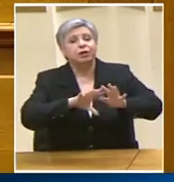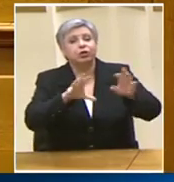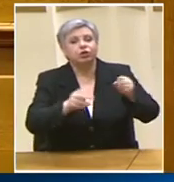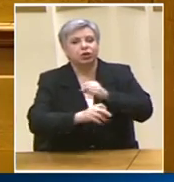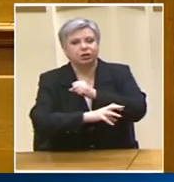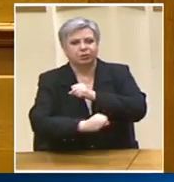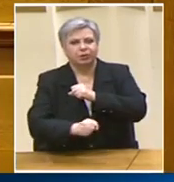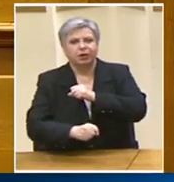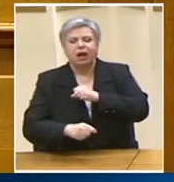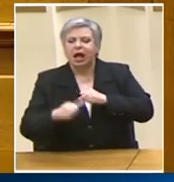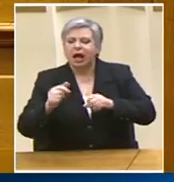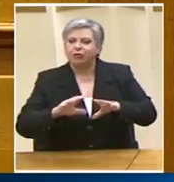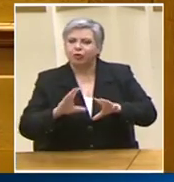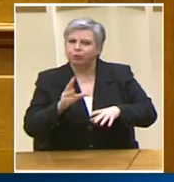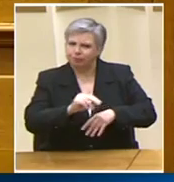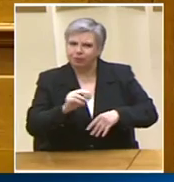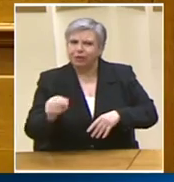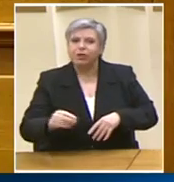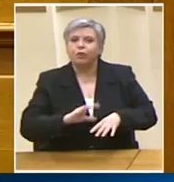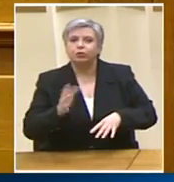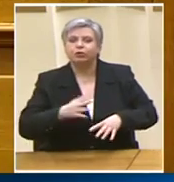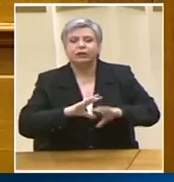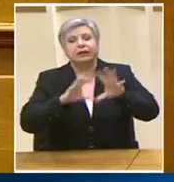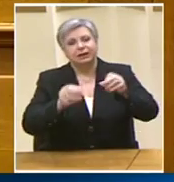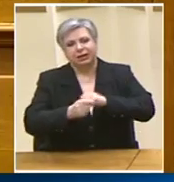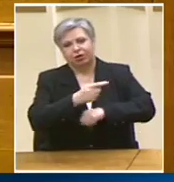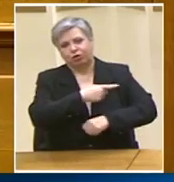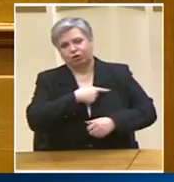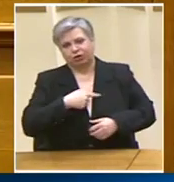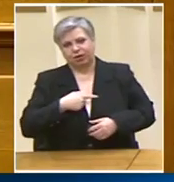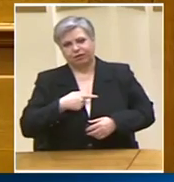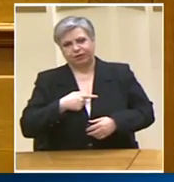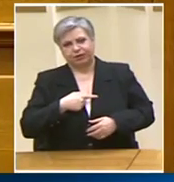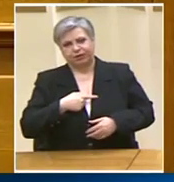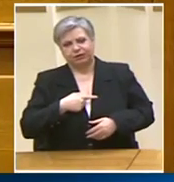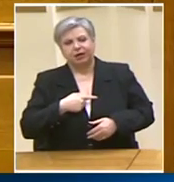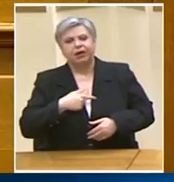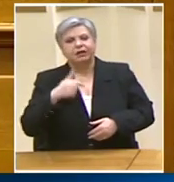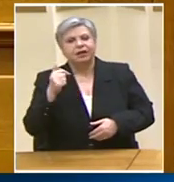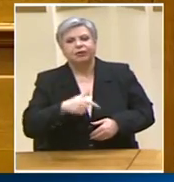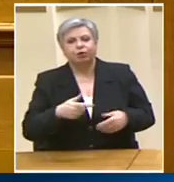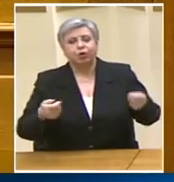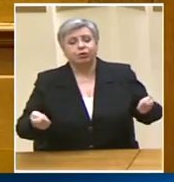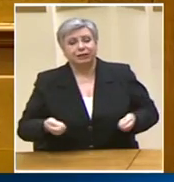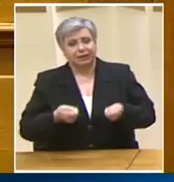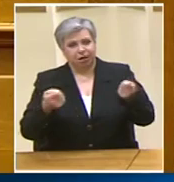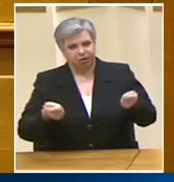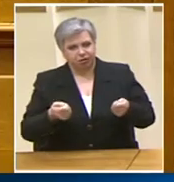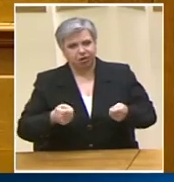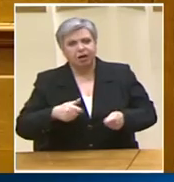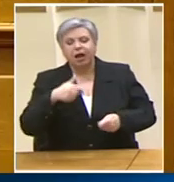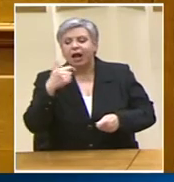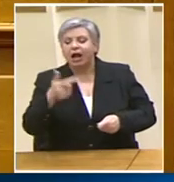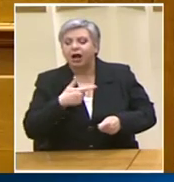σημερινού Γενικού Διευθυντή Διοικητικού Οικονομικού η επιλογή σας εδώ είναι ξεκάθαρη αντί για αξιοκρατική